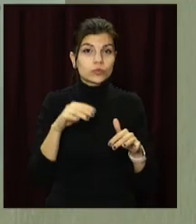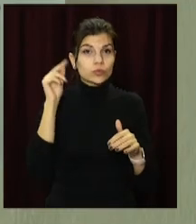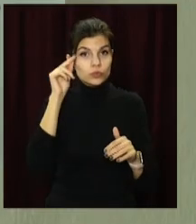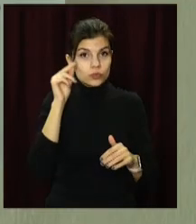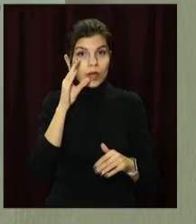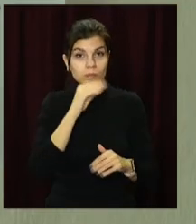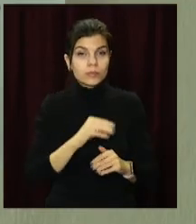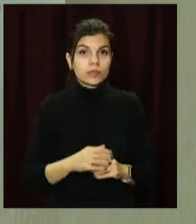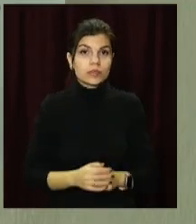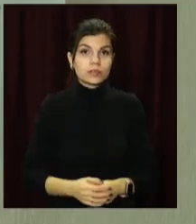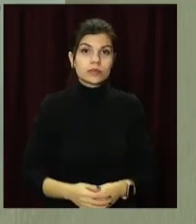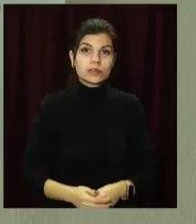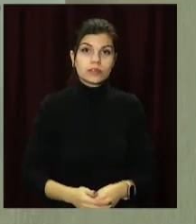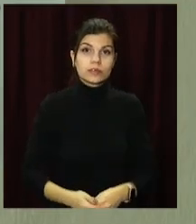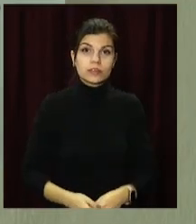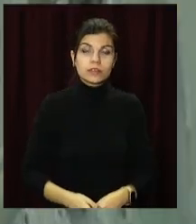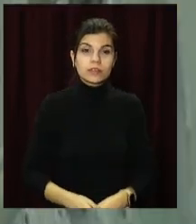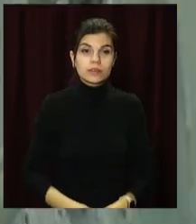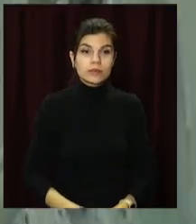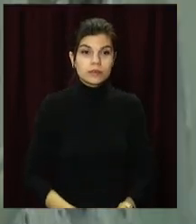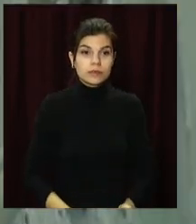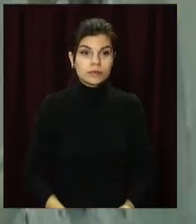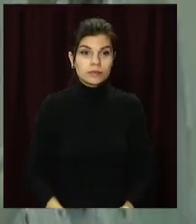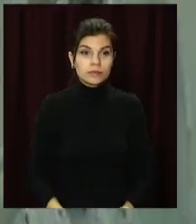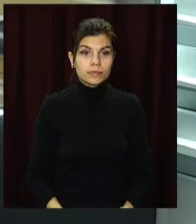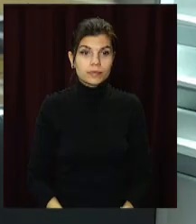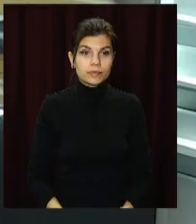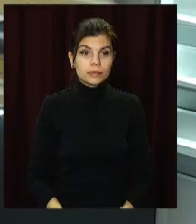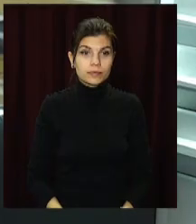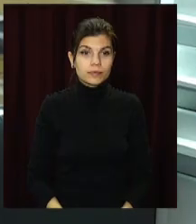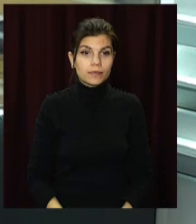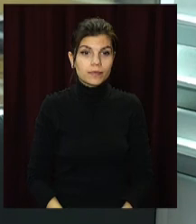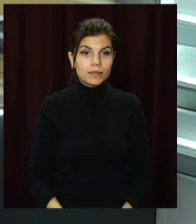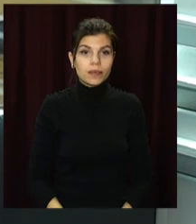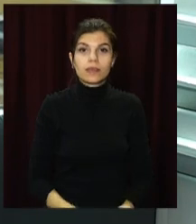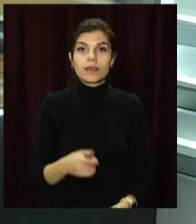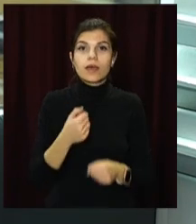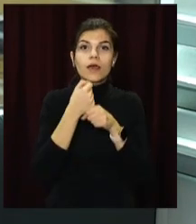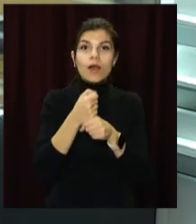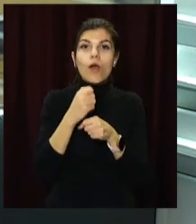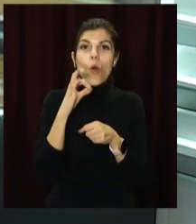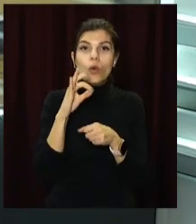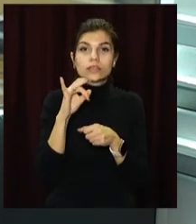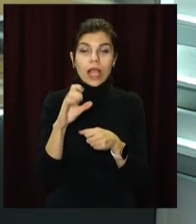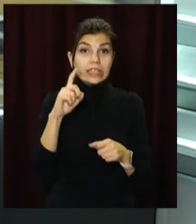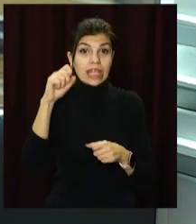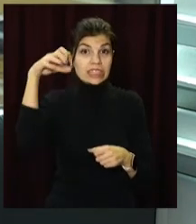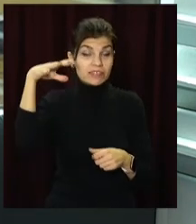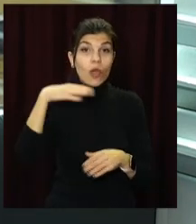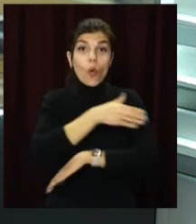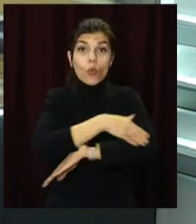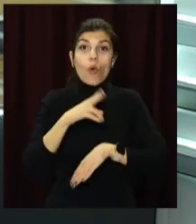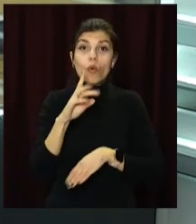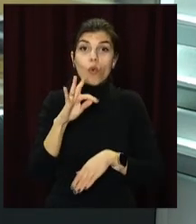Вахрушина, Євген Куденцов, Open News, телеканал «Відкритий». Оскар за світло. Вулиця Короленко отримала